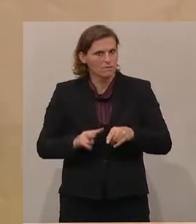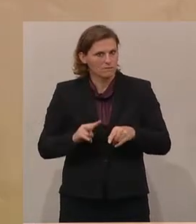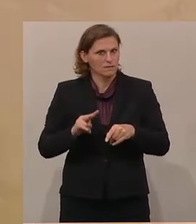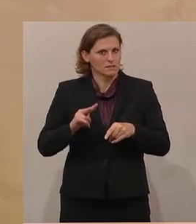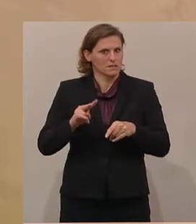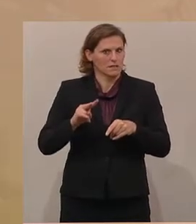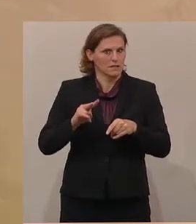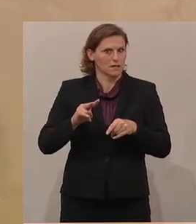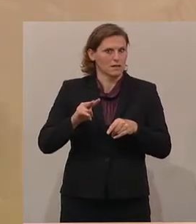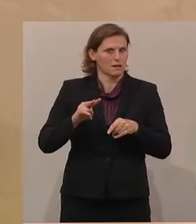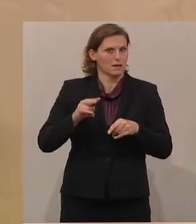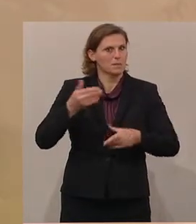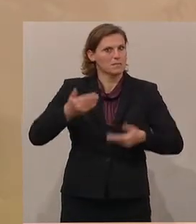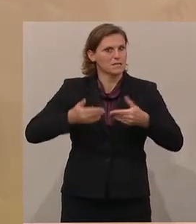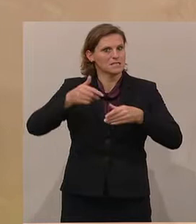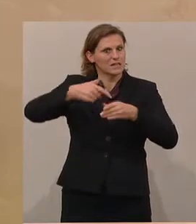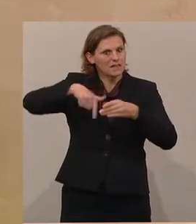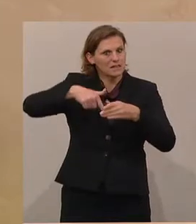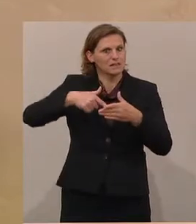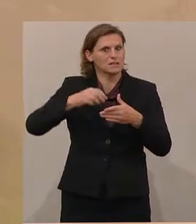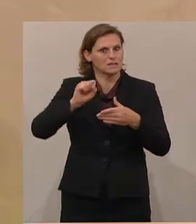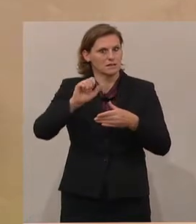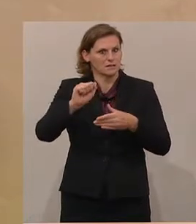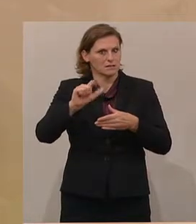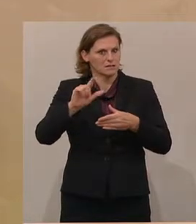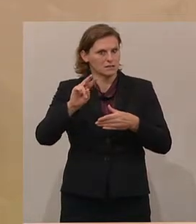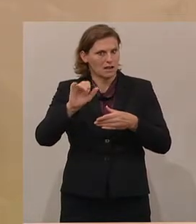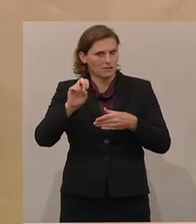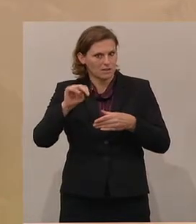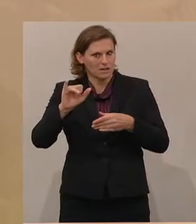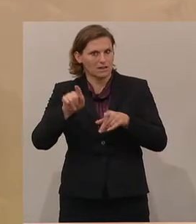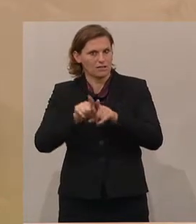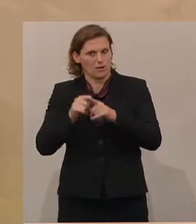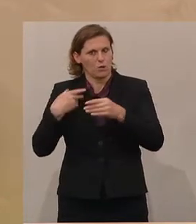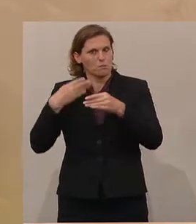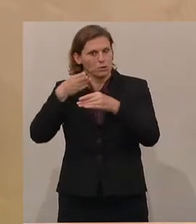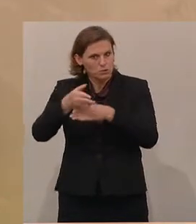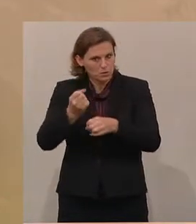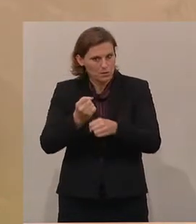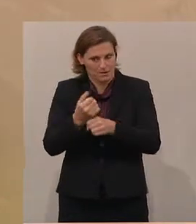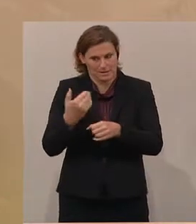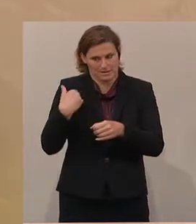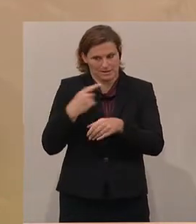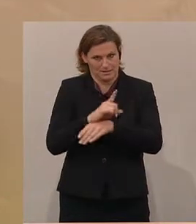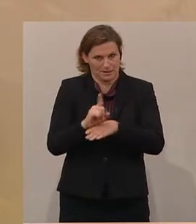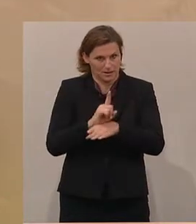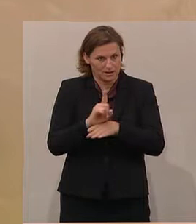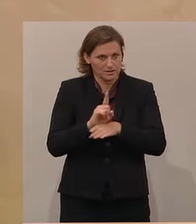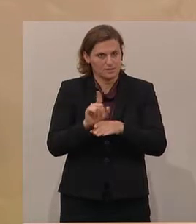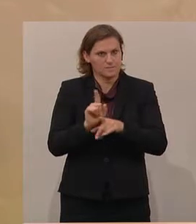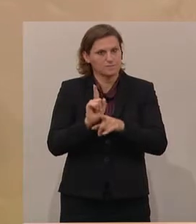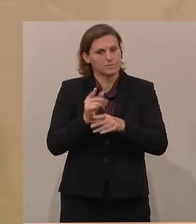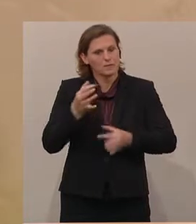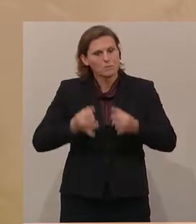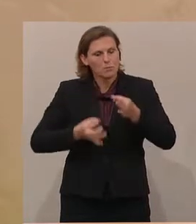dem italienischen und dem dortigen Innenminister Salvini. Das haben wir mit einem Besuch auch gemacht. Vor kurzer Zeit, wo wir uns